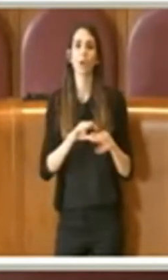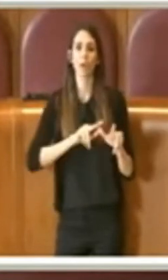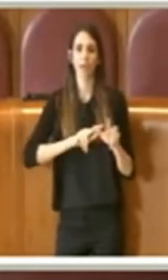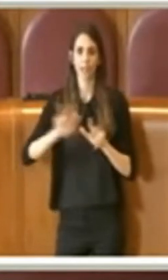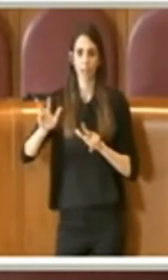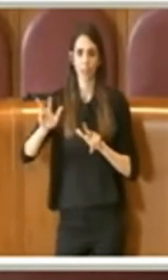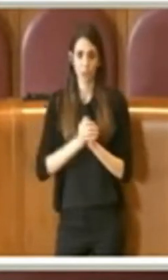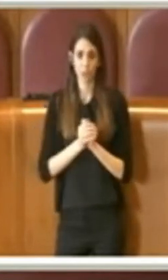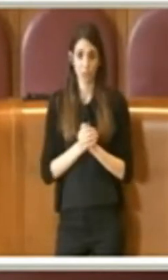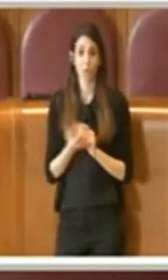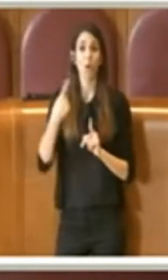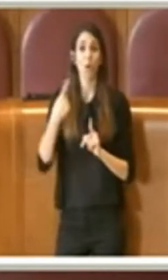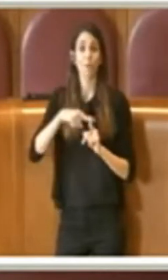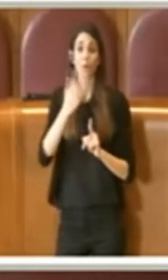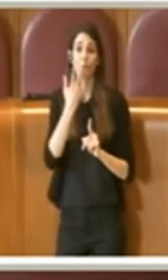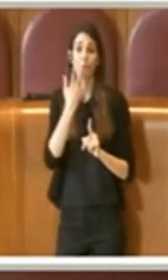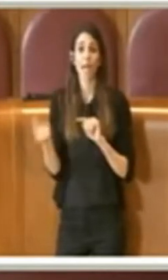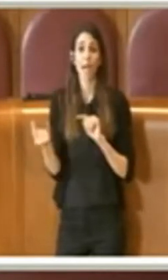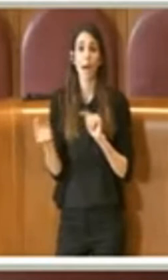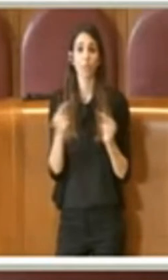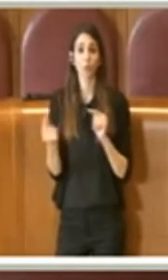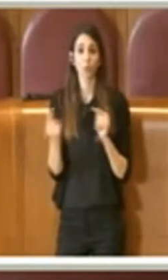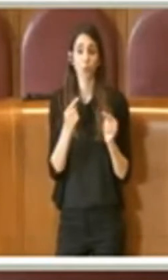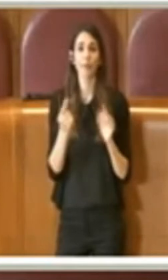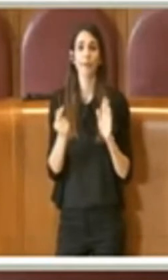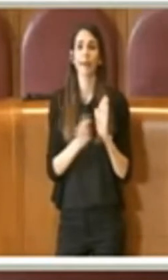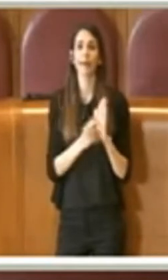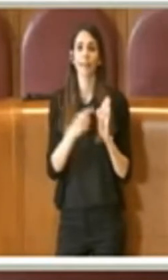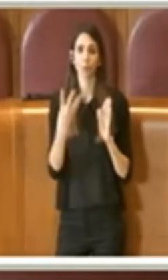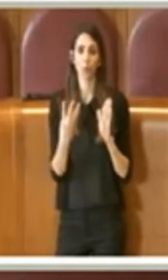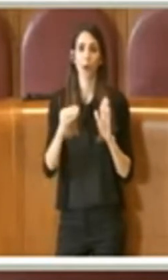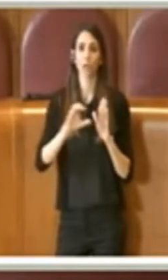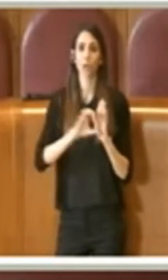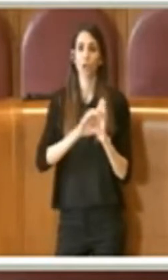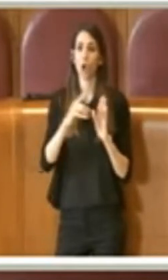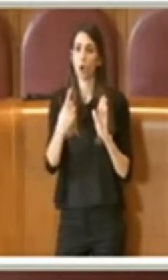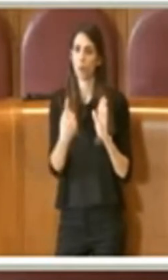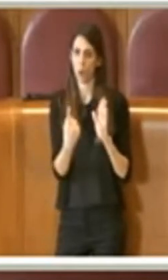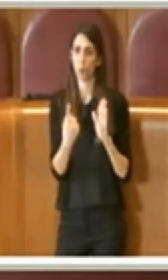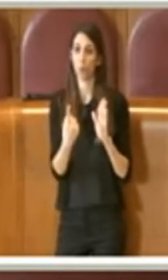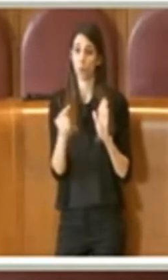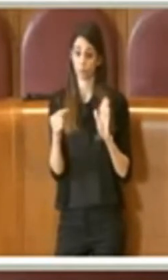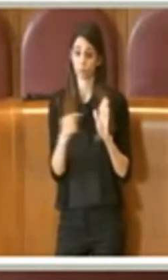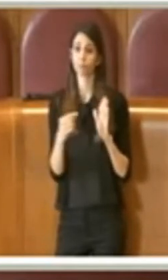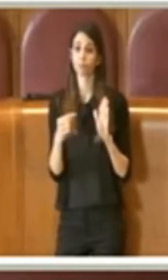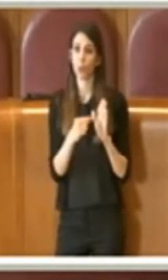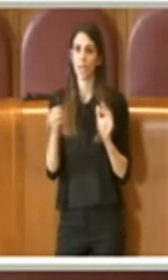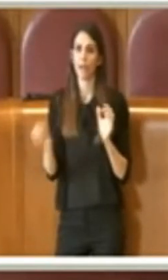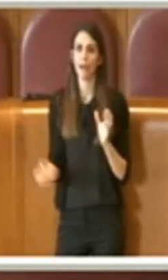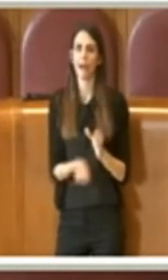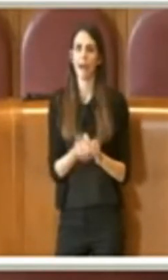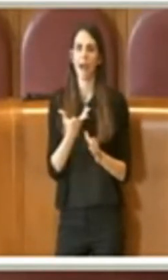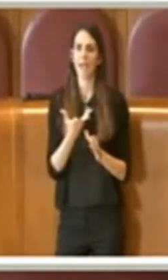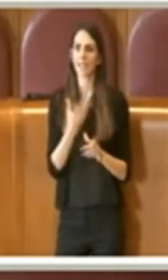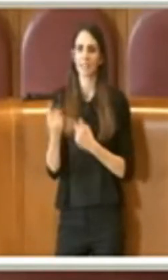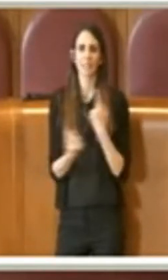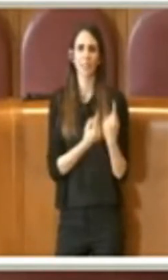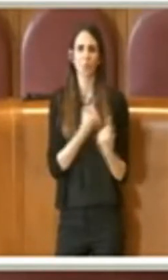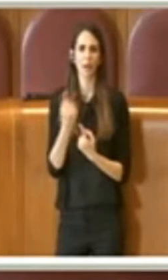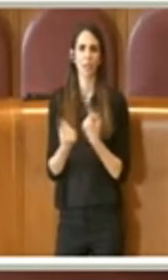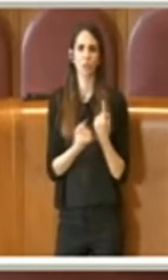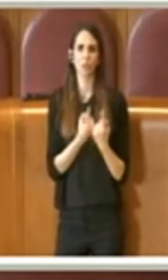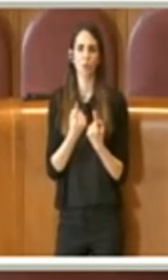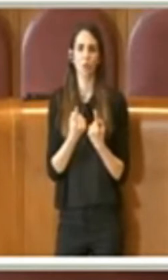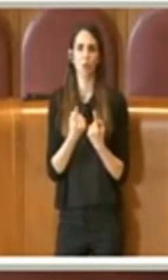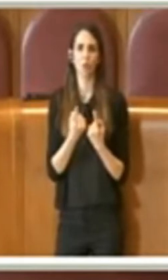Poi andiamo a trattare all'articolo 4,1. Qui si è generata una situazione che ci